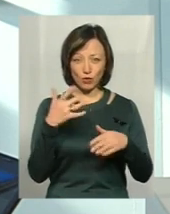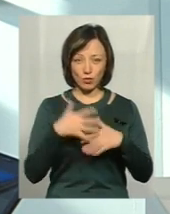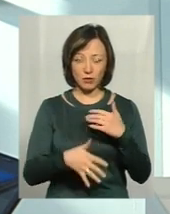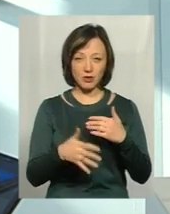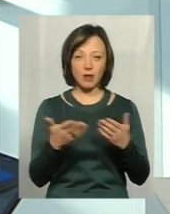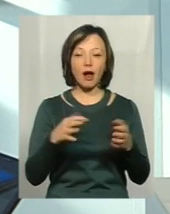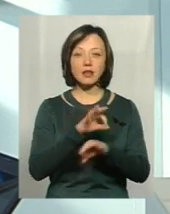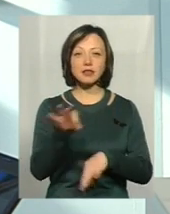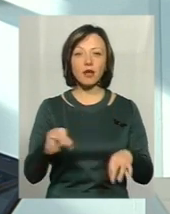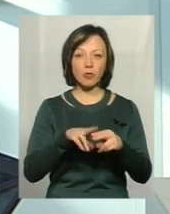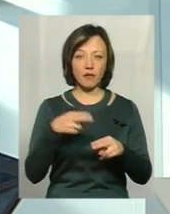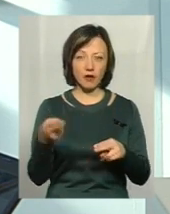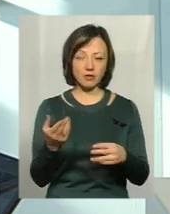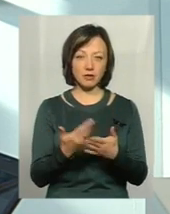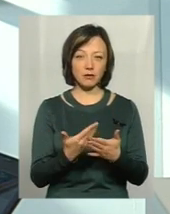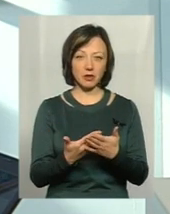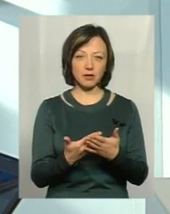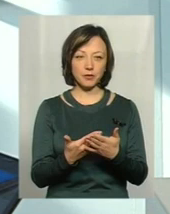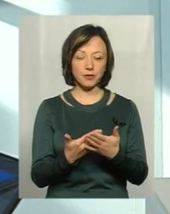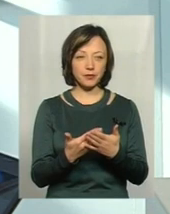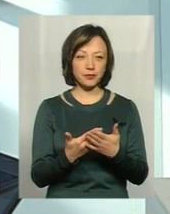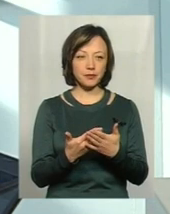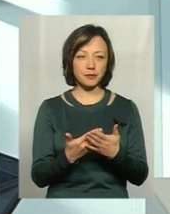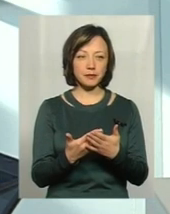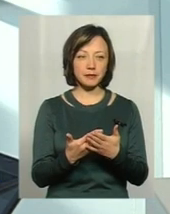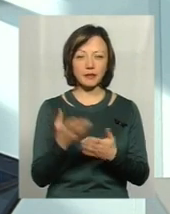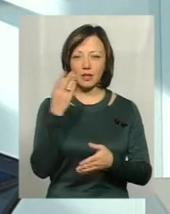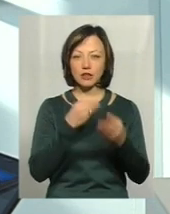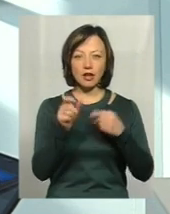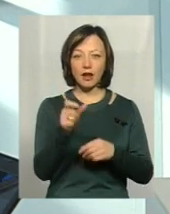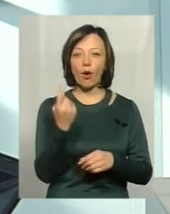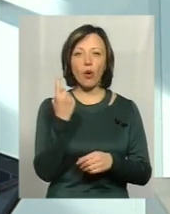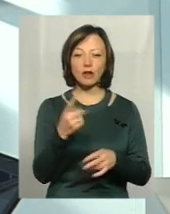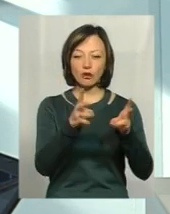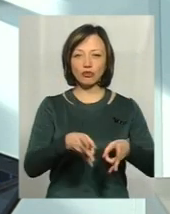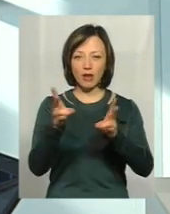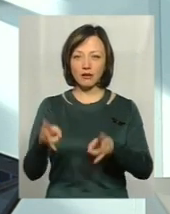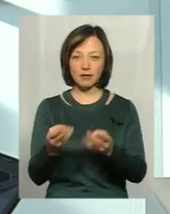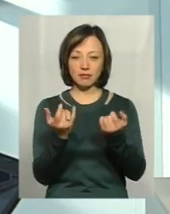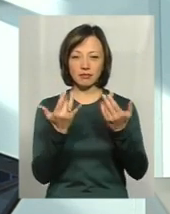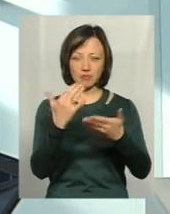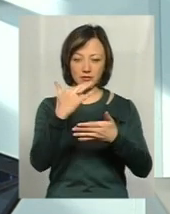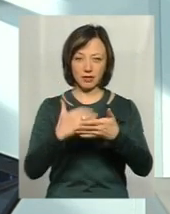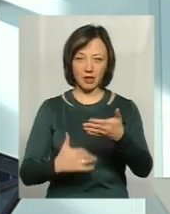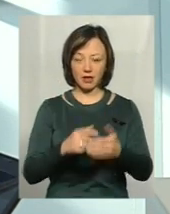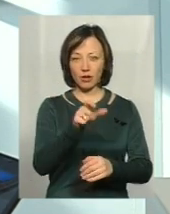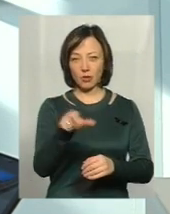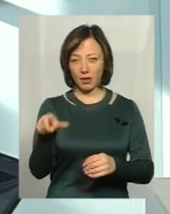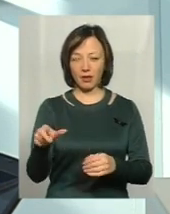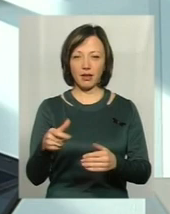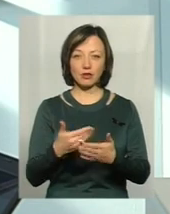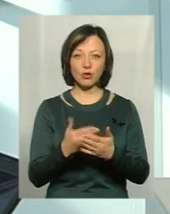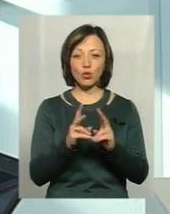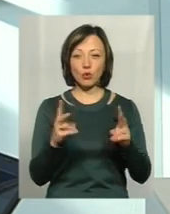взагалі, яка схема повернення, якщо так би мовити, у шахрая не одна жертва, як правило, вони набирають певну кількість людей, тому що,